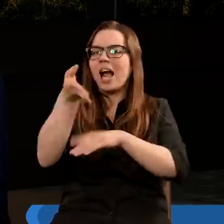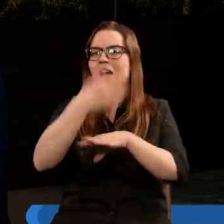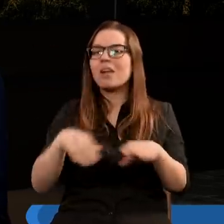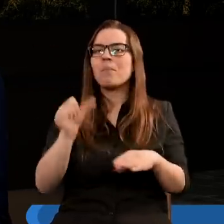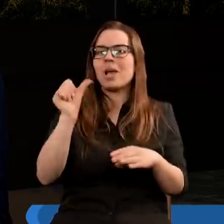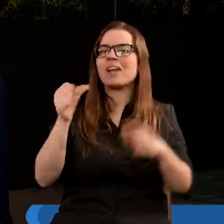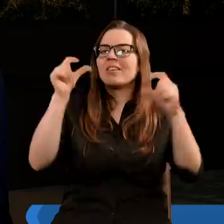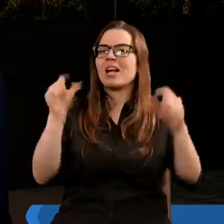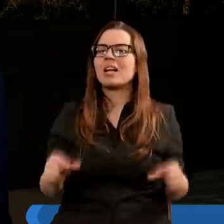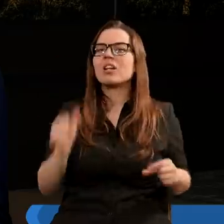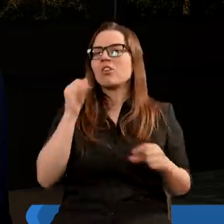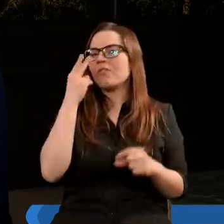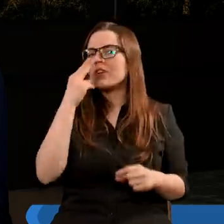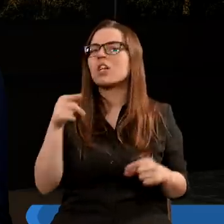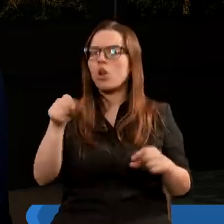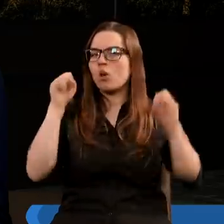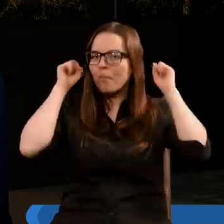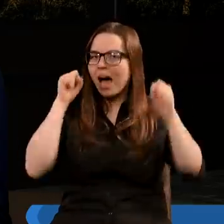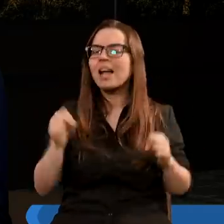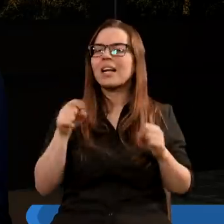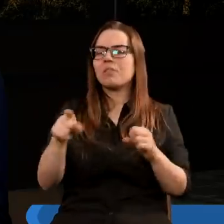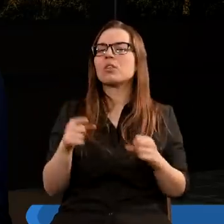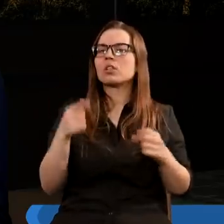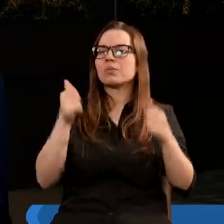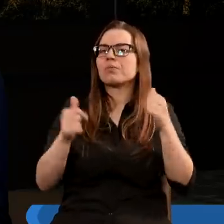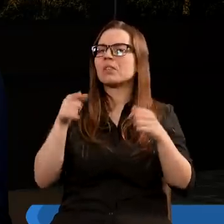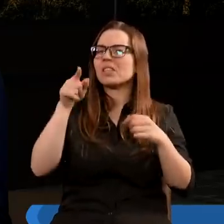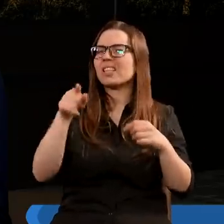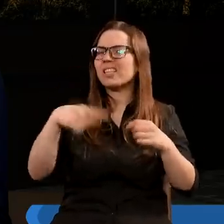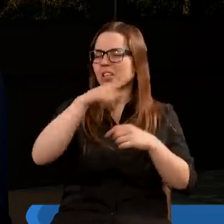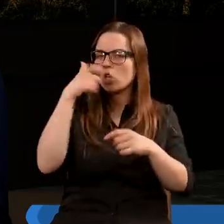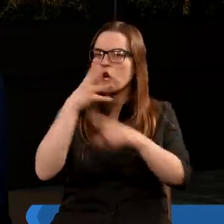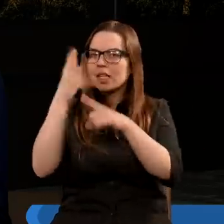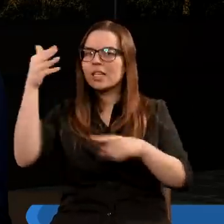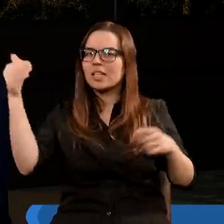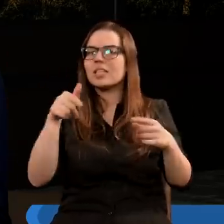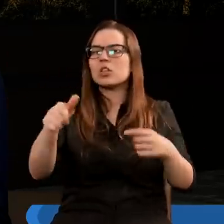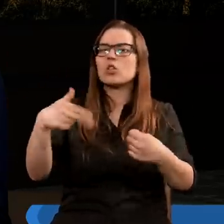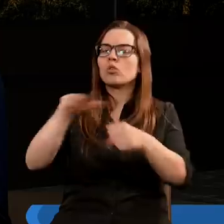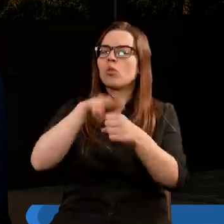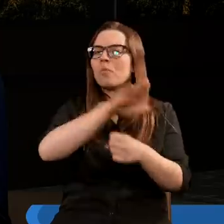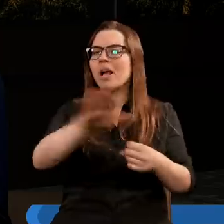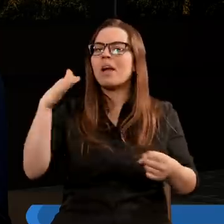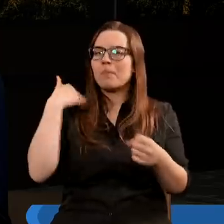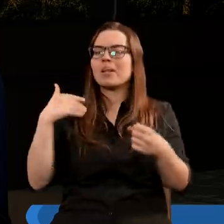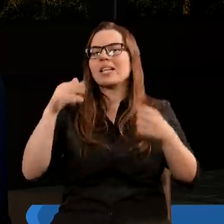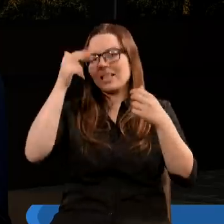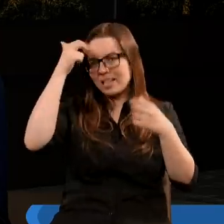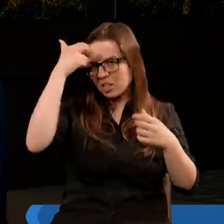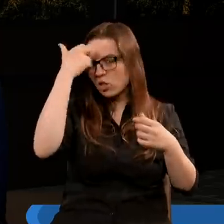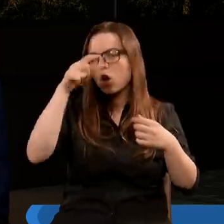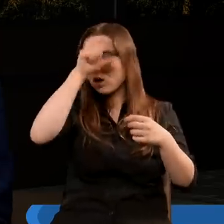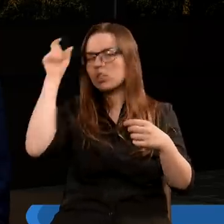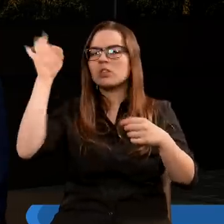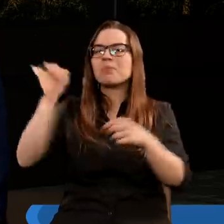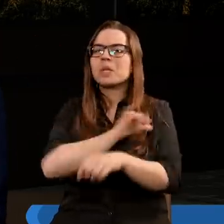pierwszym wersecie i widziałem, oto baranek stał na górze Syjon, a z nim 144 tysiące tych, którzy mieli wypisane jego imię na czole i imię